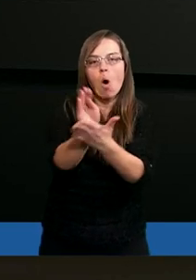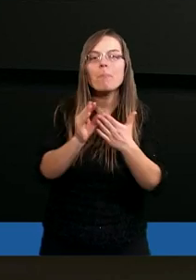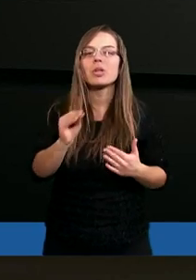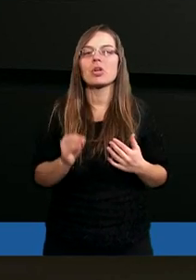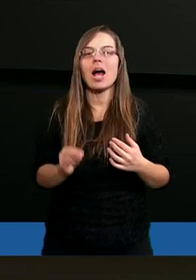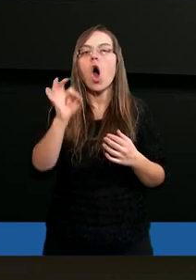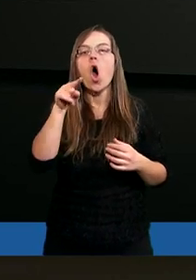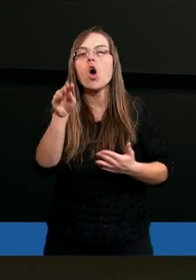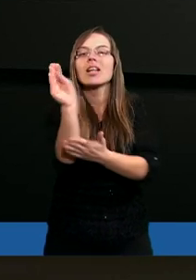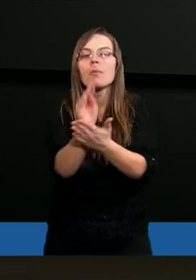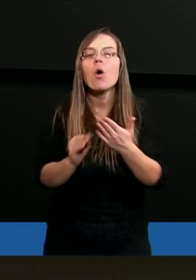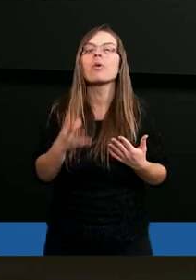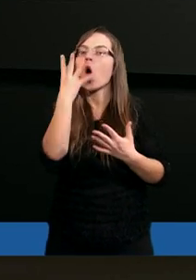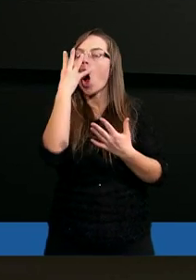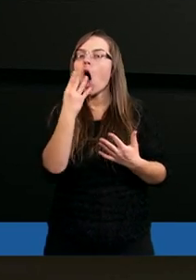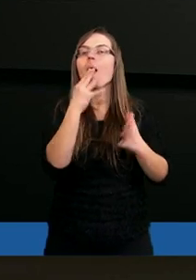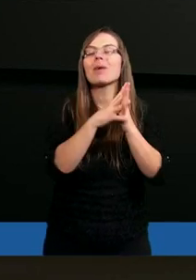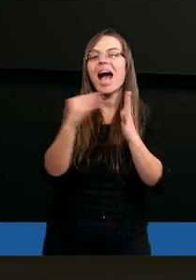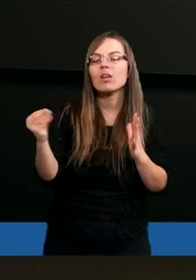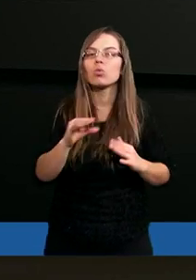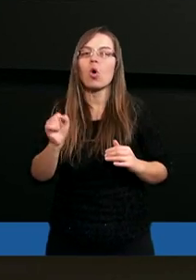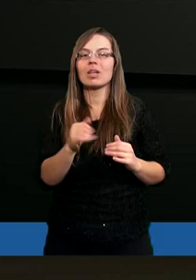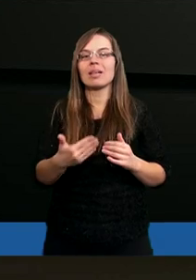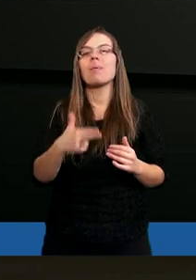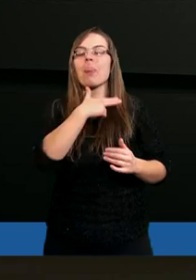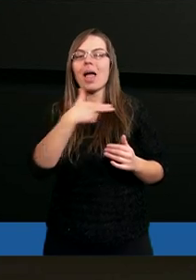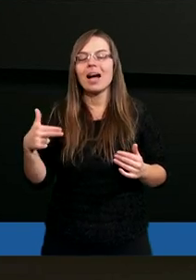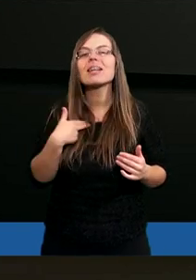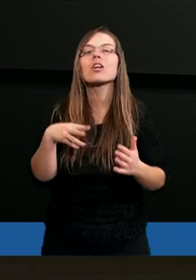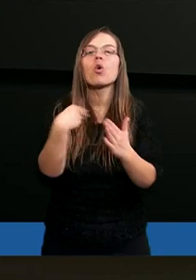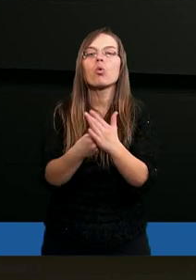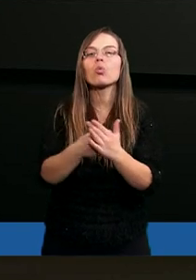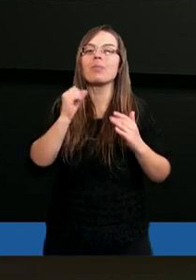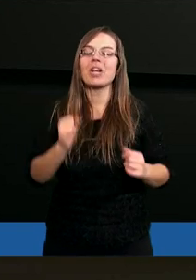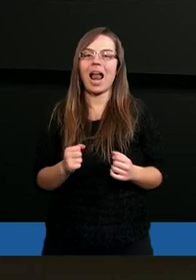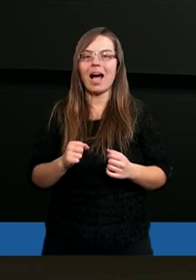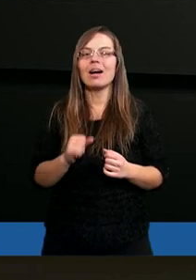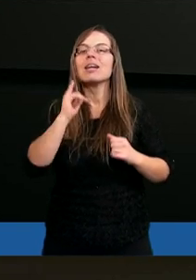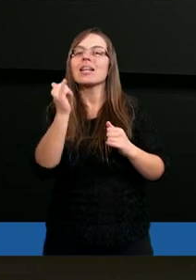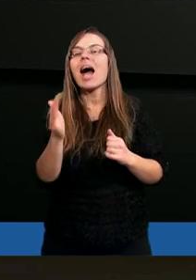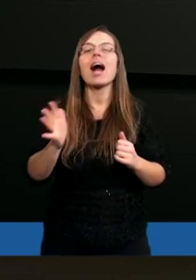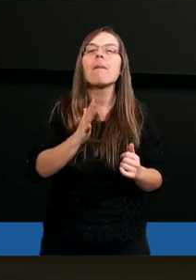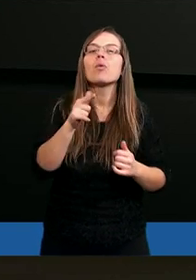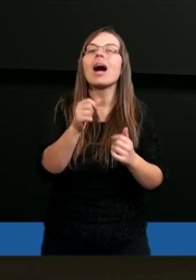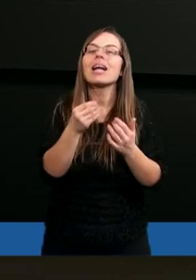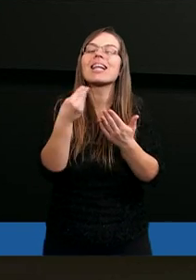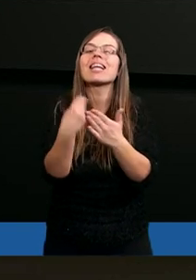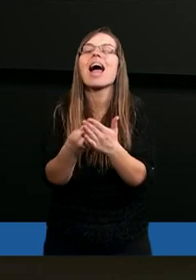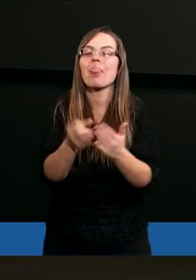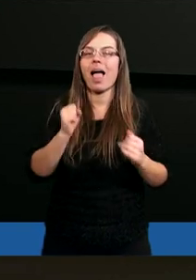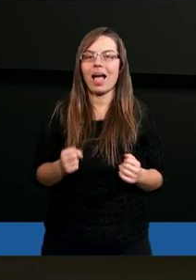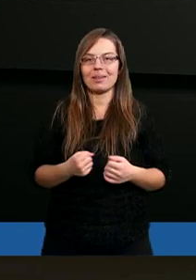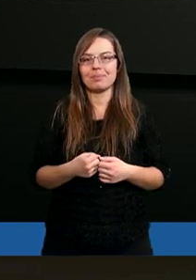opisie, o tym opisie obrazującym naszego odkupiciela. Jaka była cena